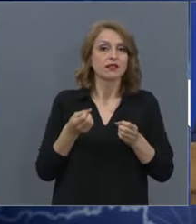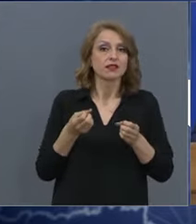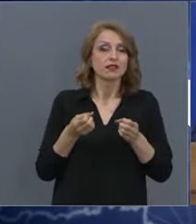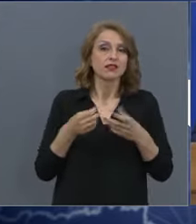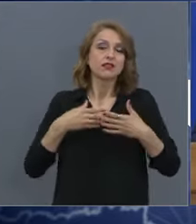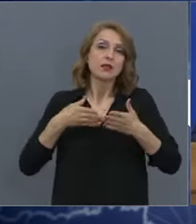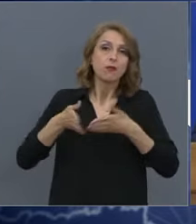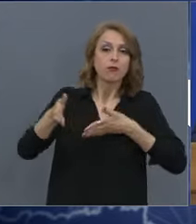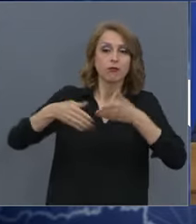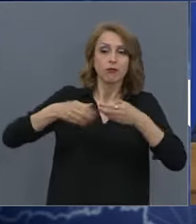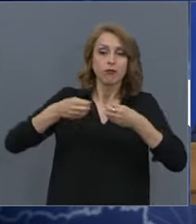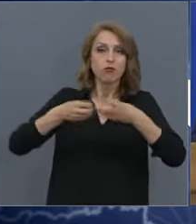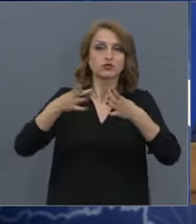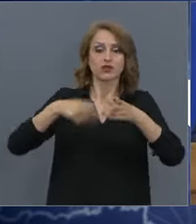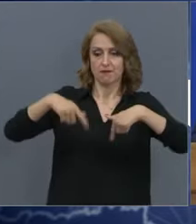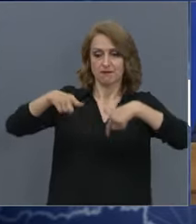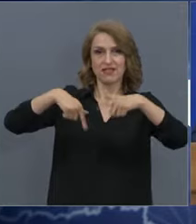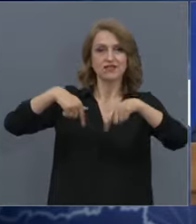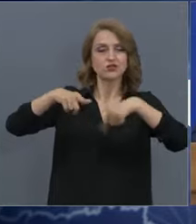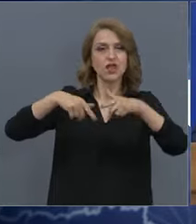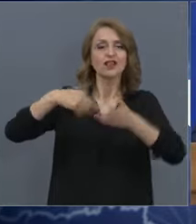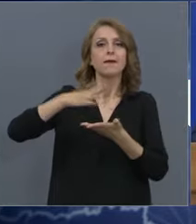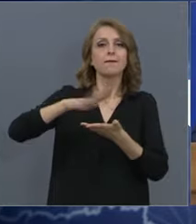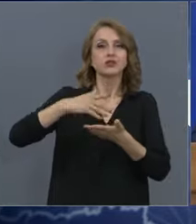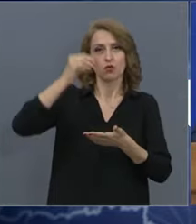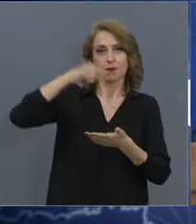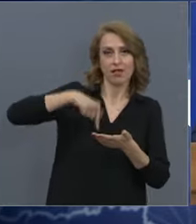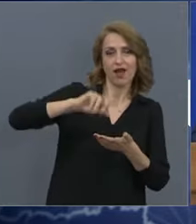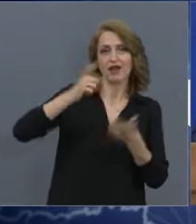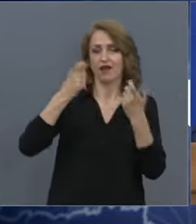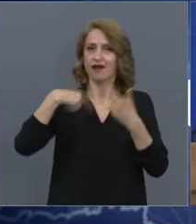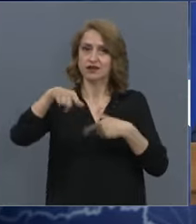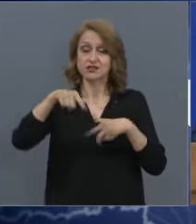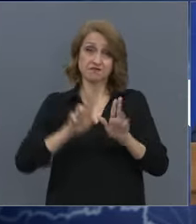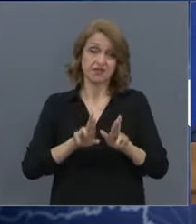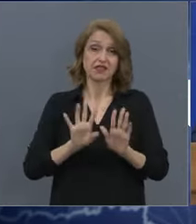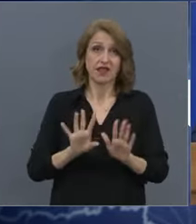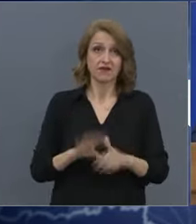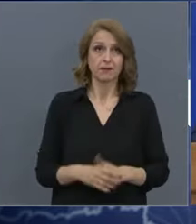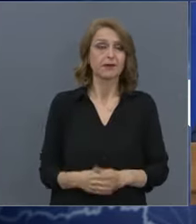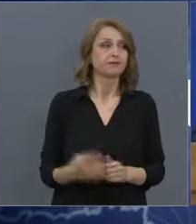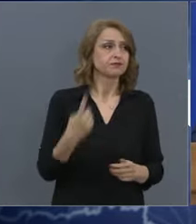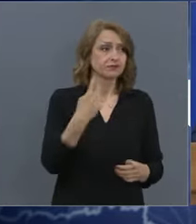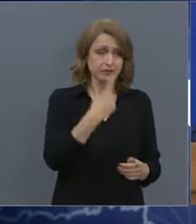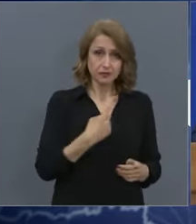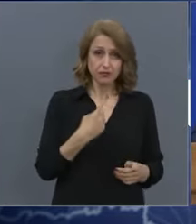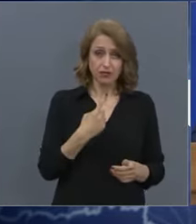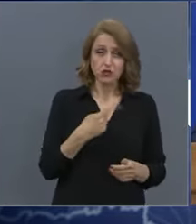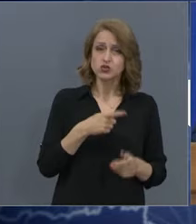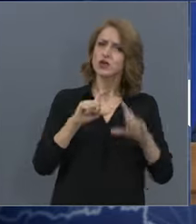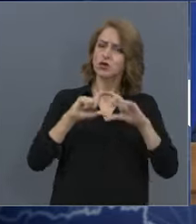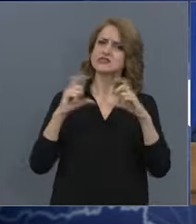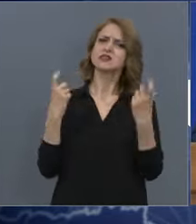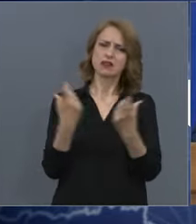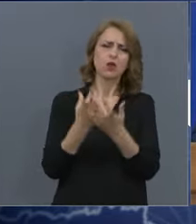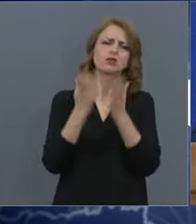между България и Гърция движението, омръзно каза. Извинете, още едно уточнение от пик, ако може. Стадионите,